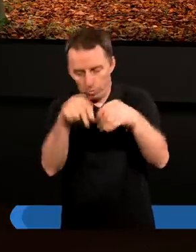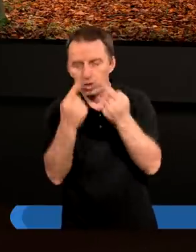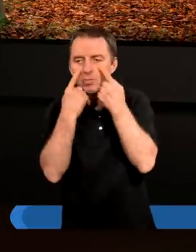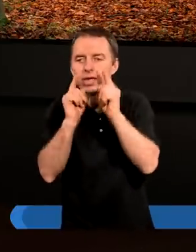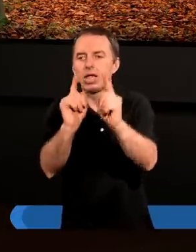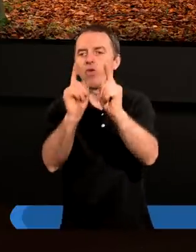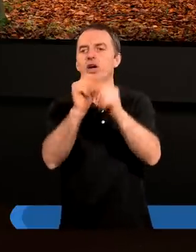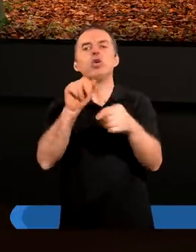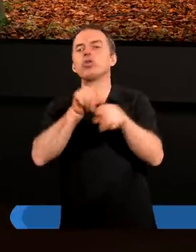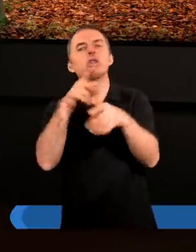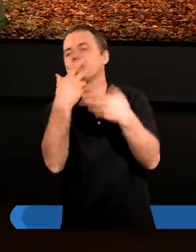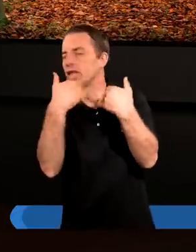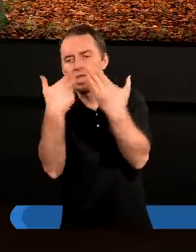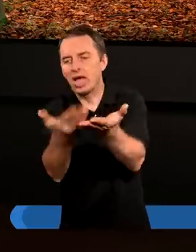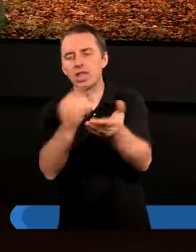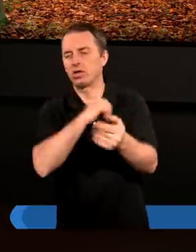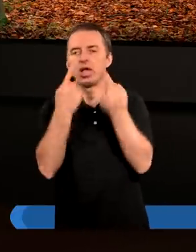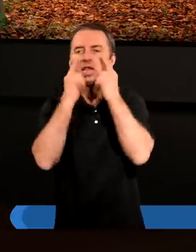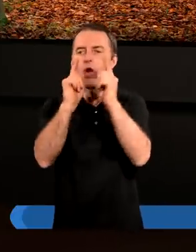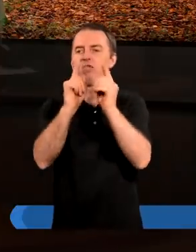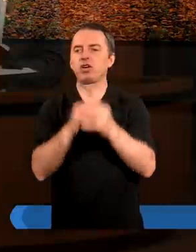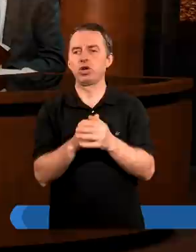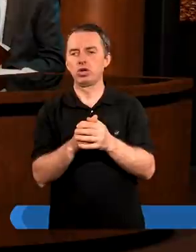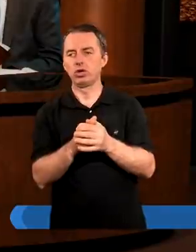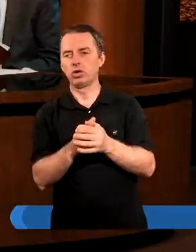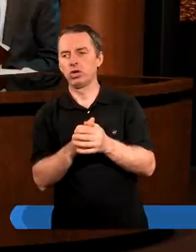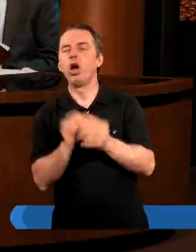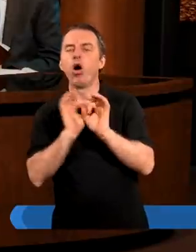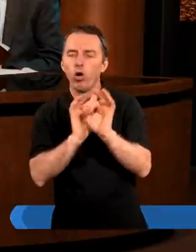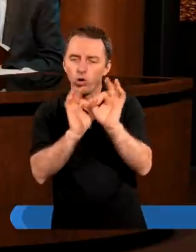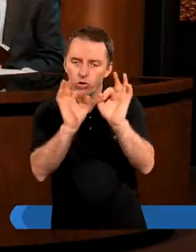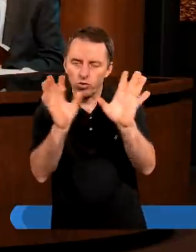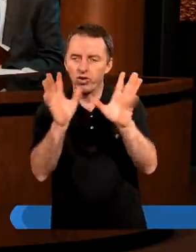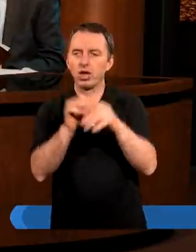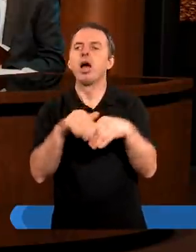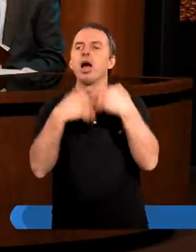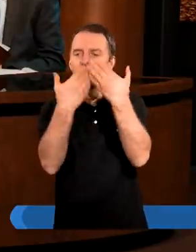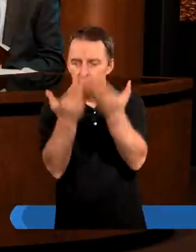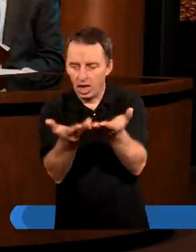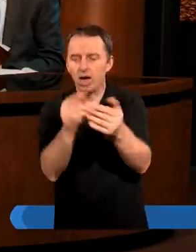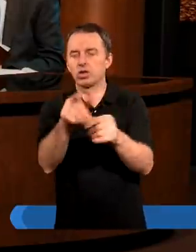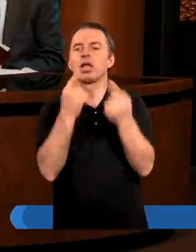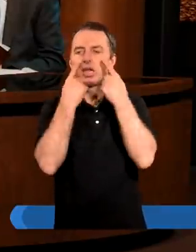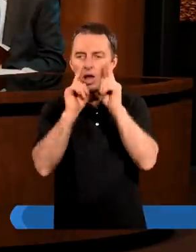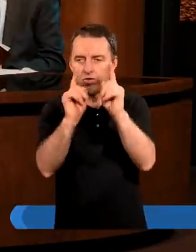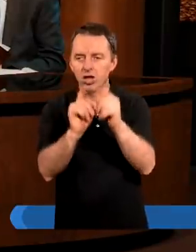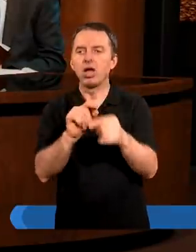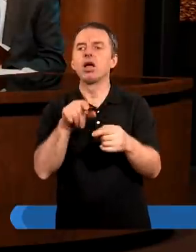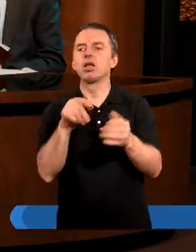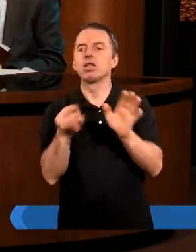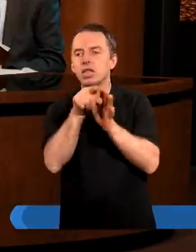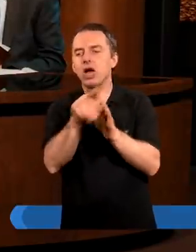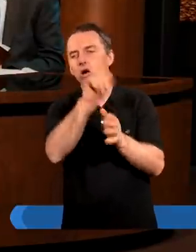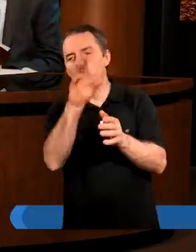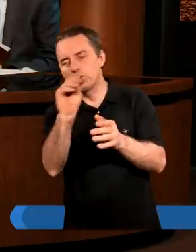zauważyć? Czy tego nie da się zauważyć? No oczywiście to da się zauważyć. Dlatego, że